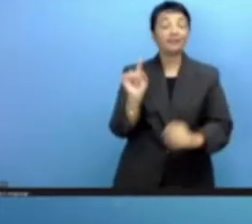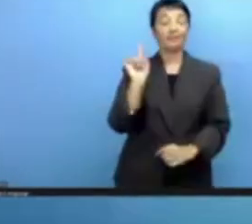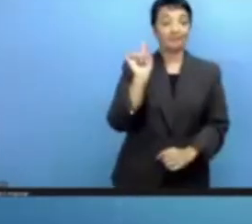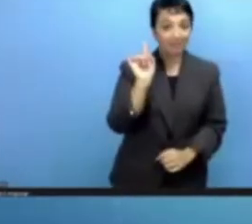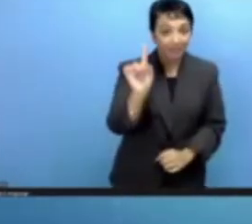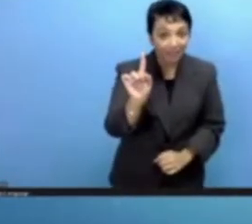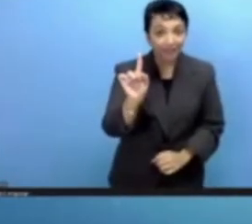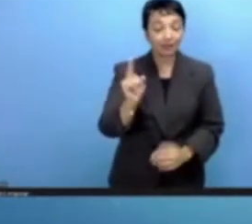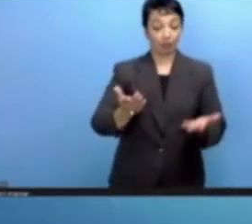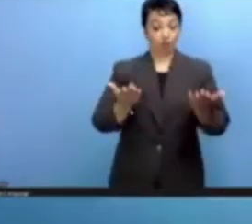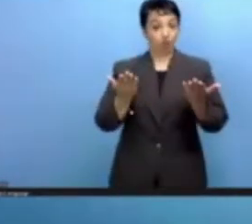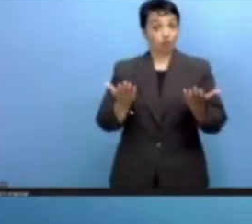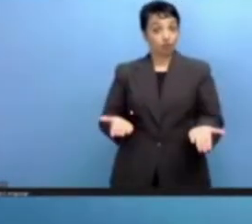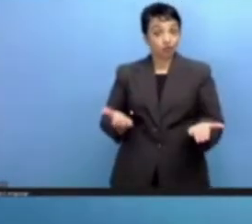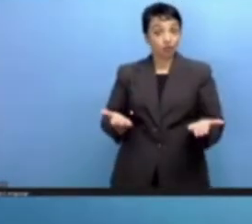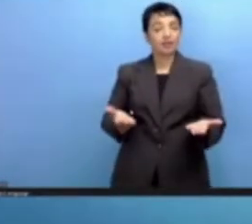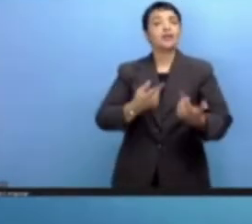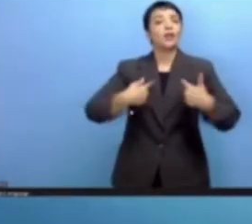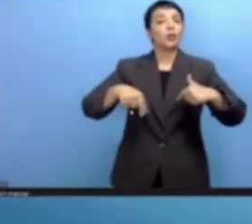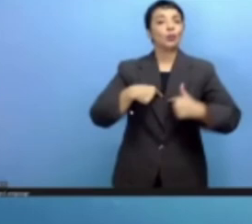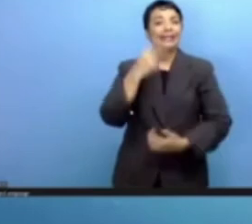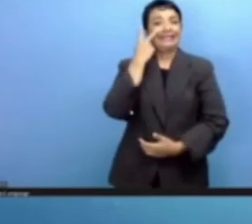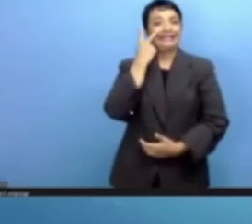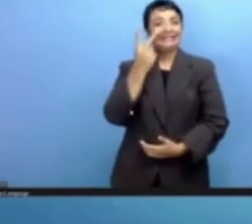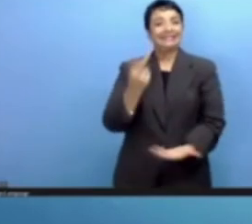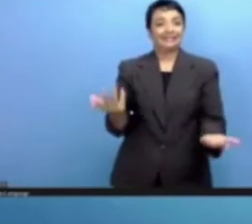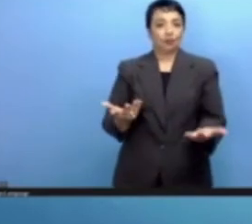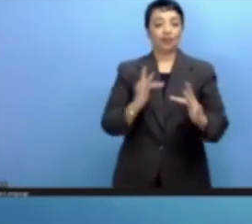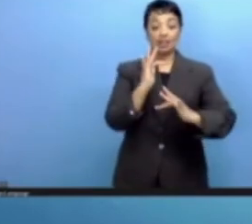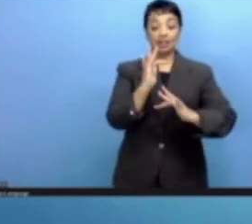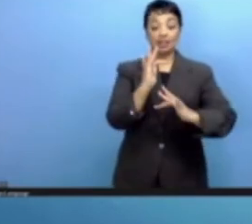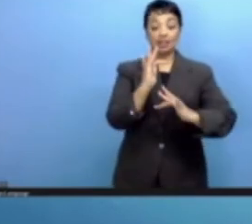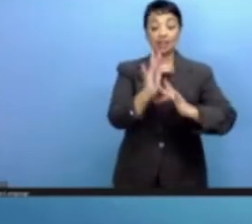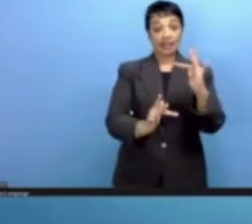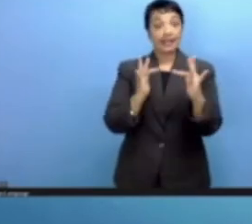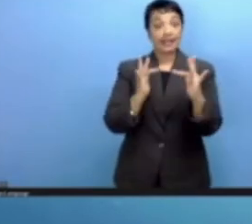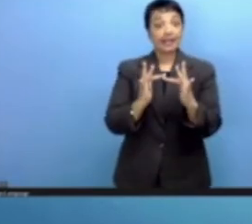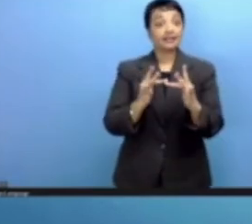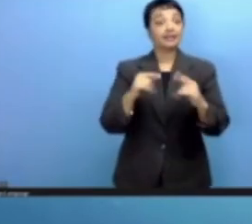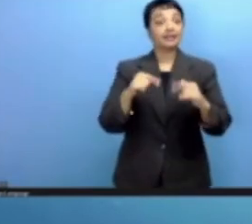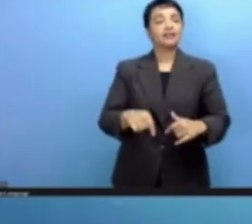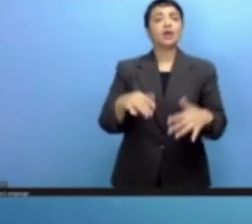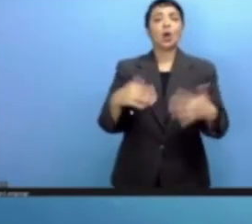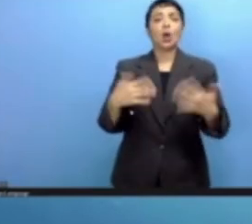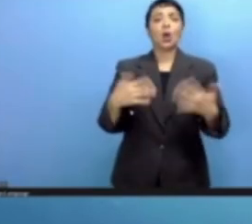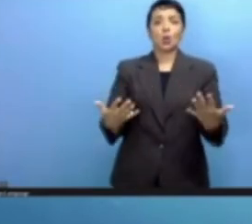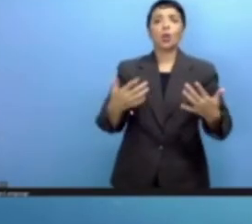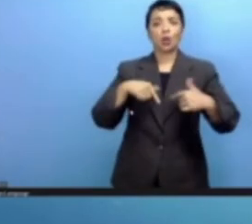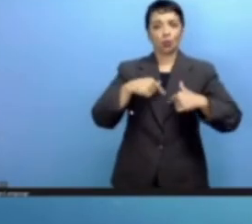الإيجابية ولكن على الرغم من ذلك فإن مبدأ حيادية الإنترنت